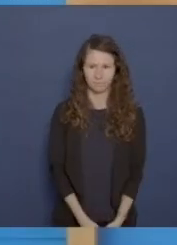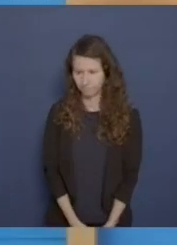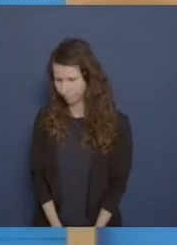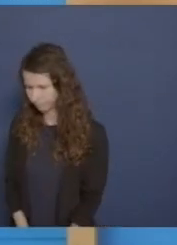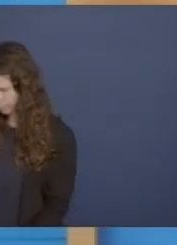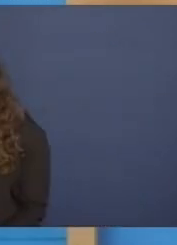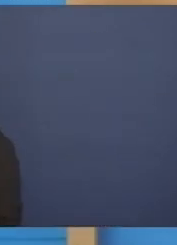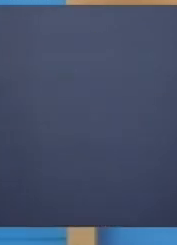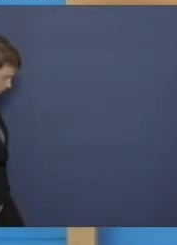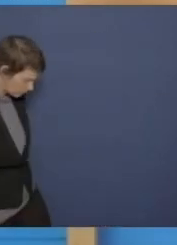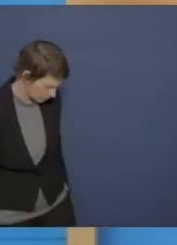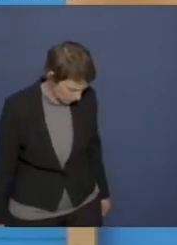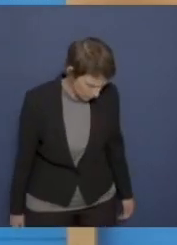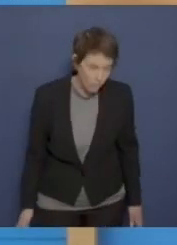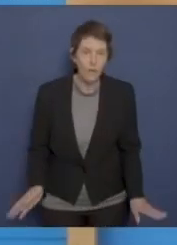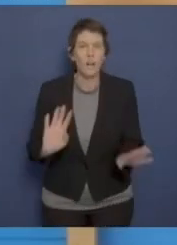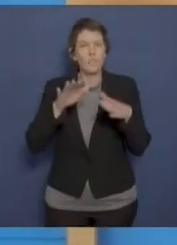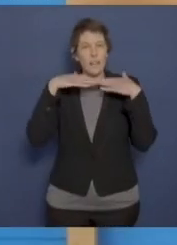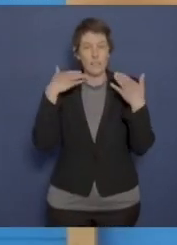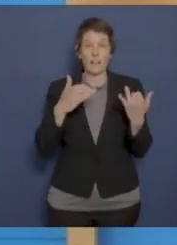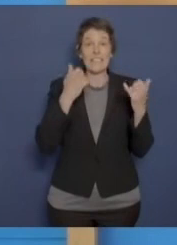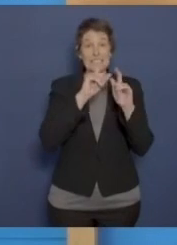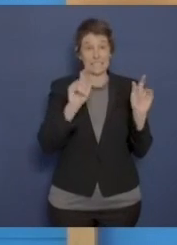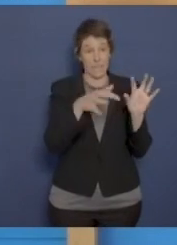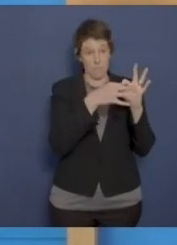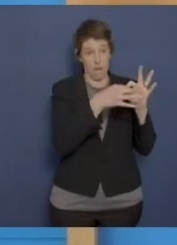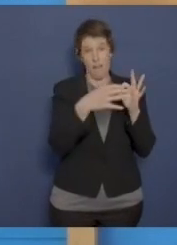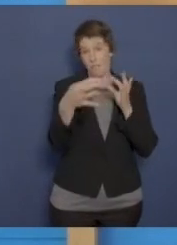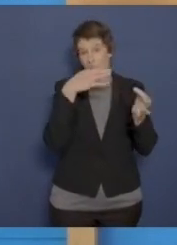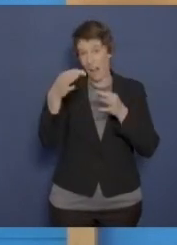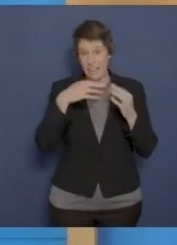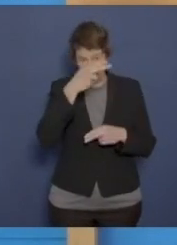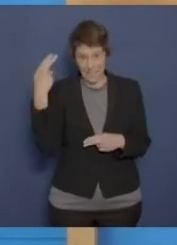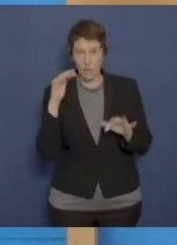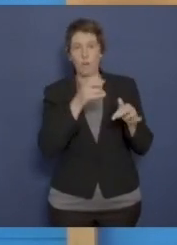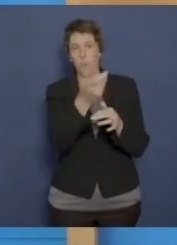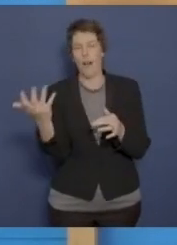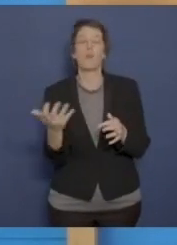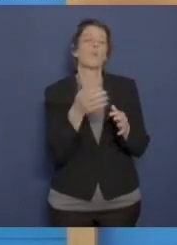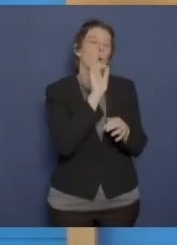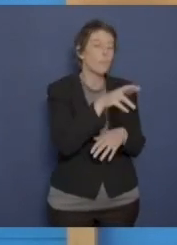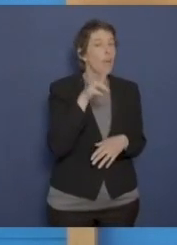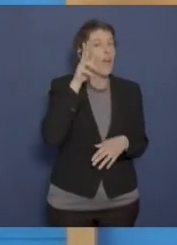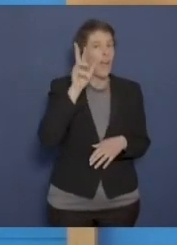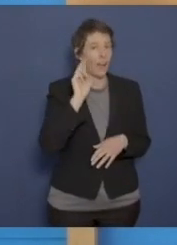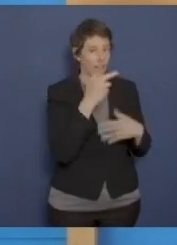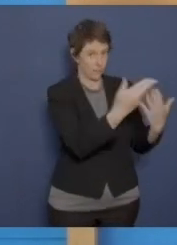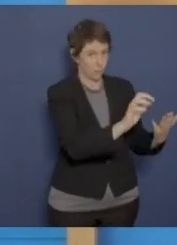Danke auch dafür. Dann bleibe ich gleich bei diesem Thema. Gibt es Fragen zu Litauen? Eine ganze Reihe. Ich fange mal bei Herrn Rinke an.